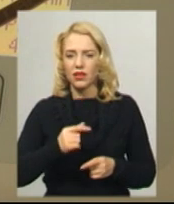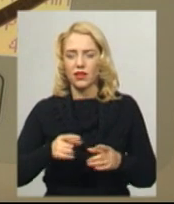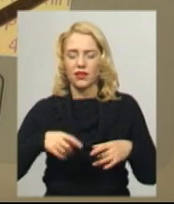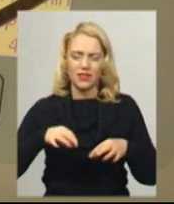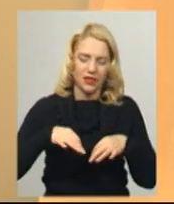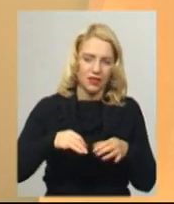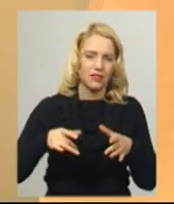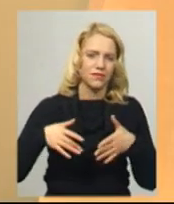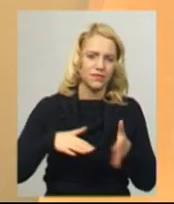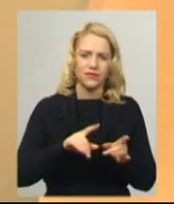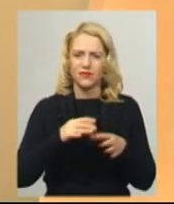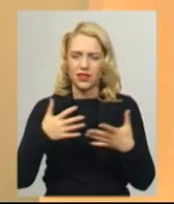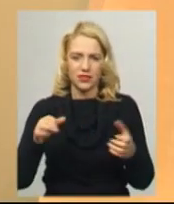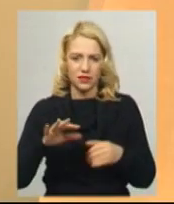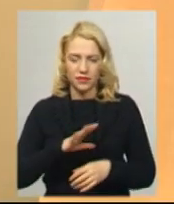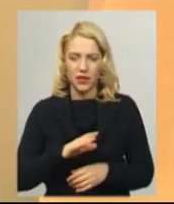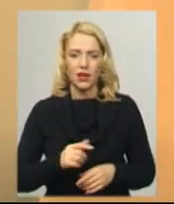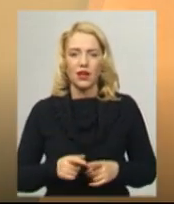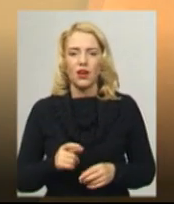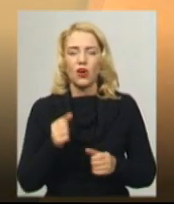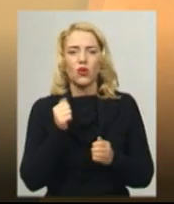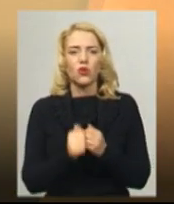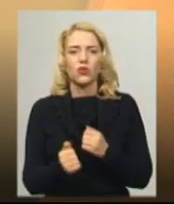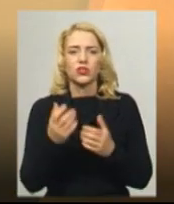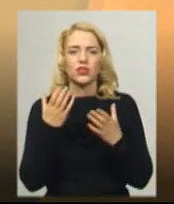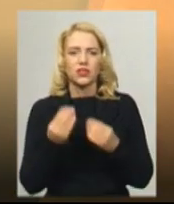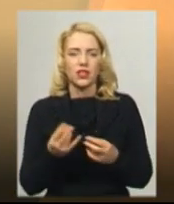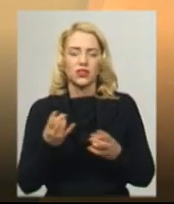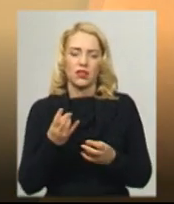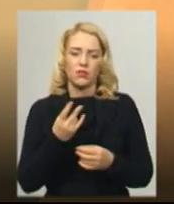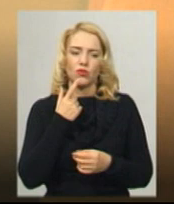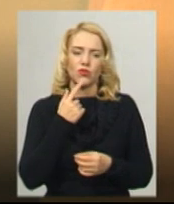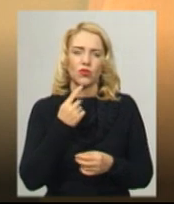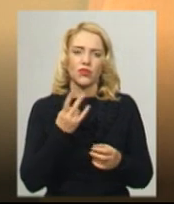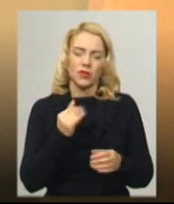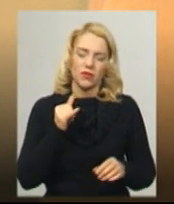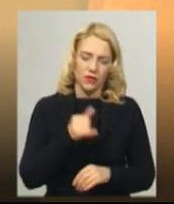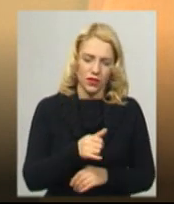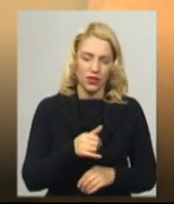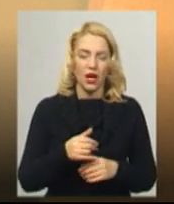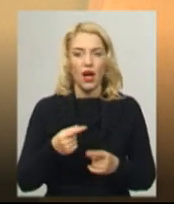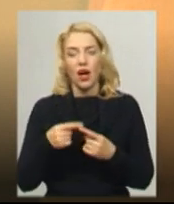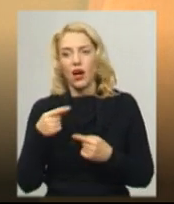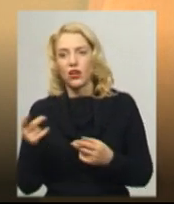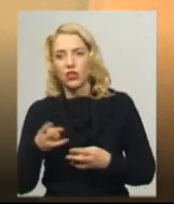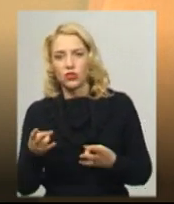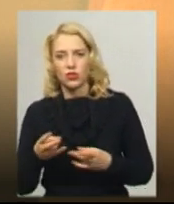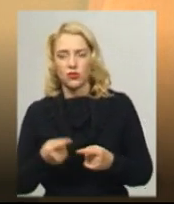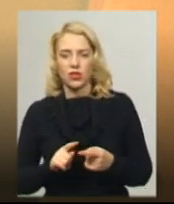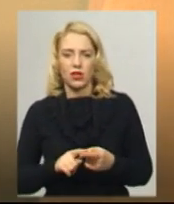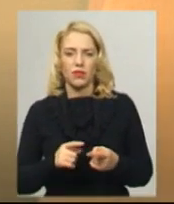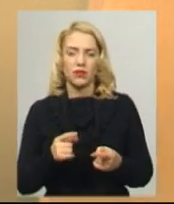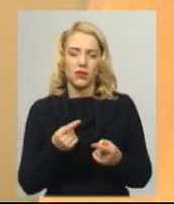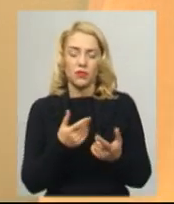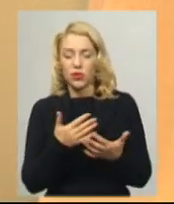-транспортних пригодах. Одному треба лити кожен день одній людині, іншому достатньо влити один раз, щоб вивести його з шока,